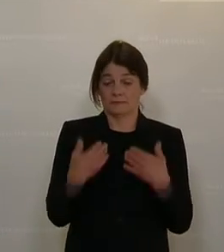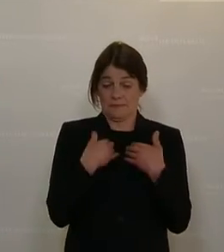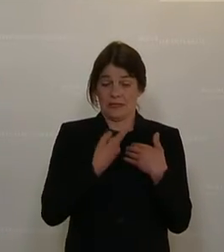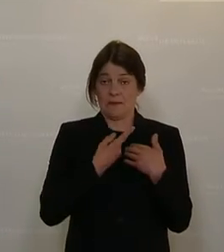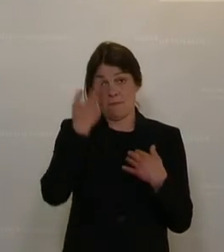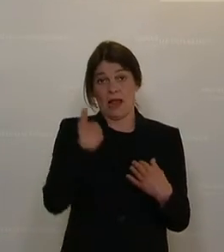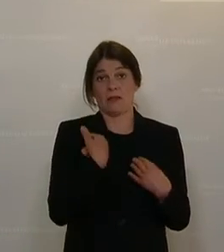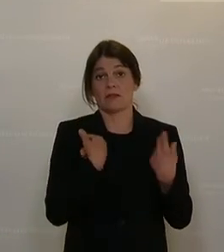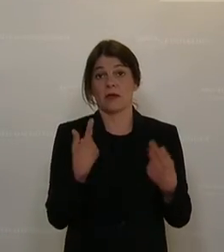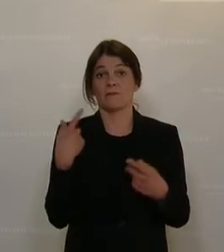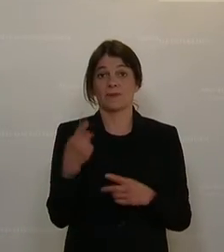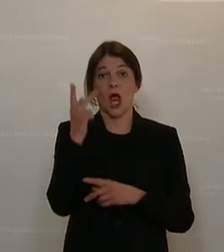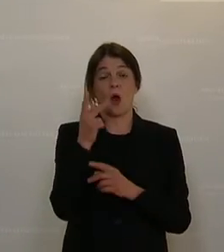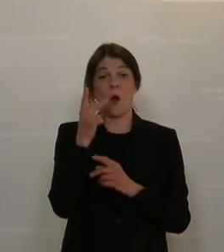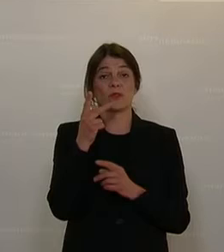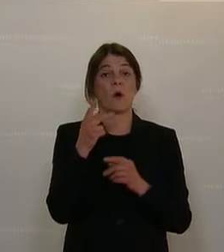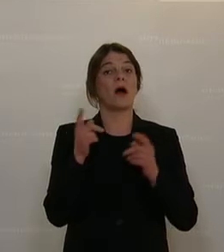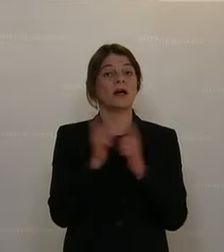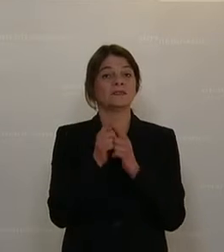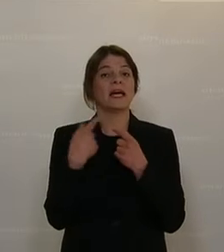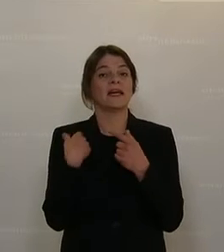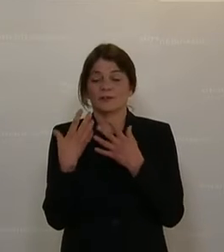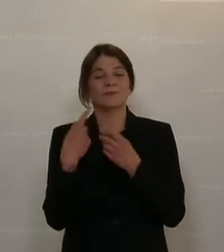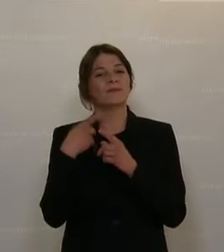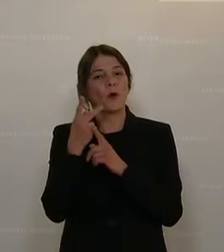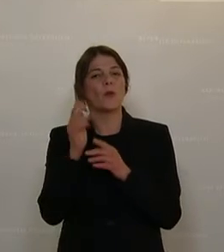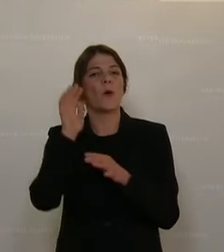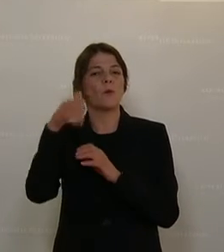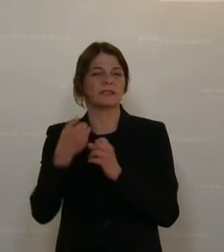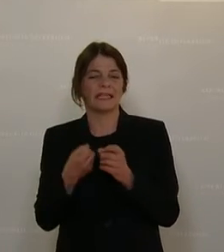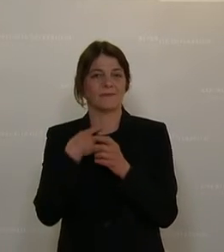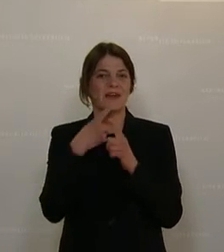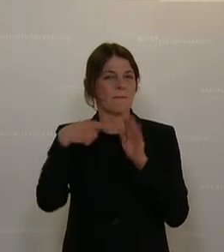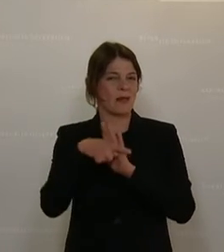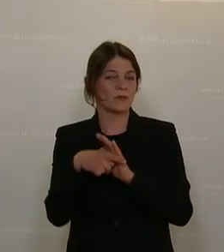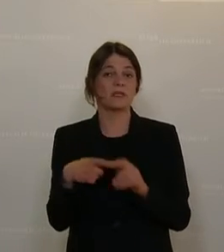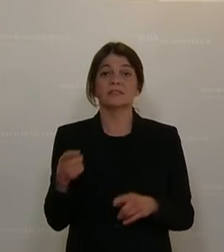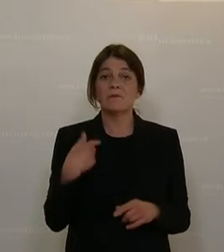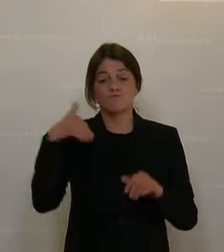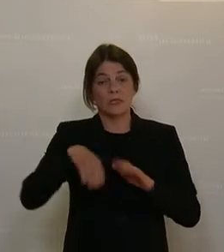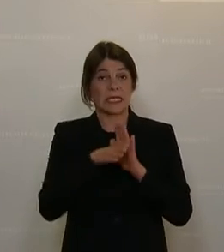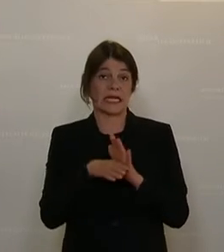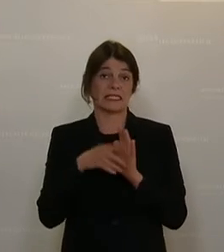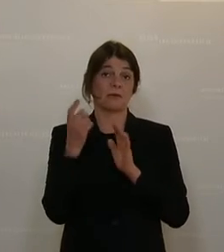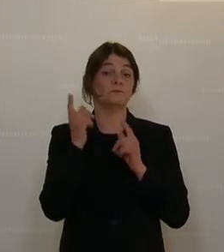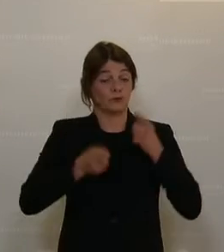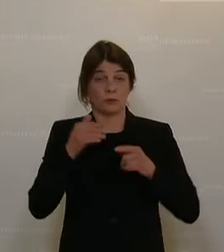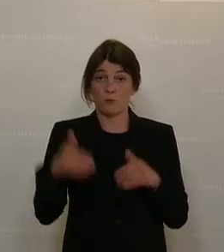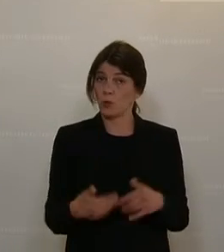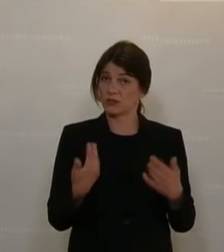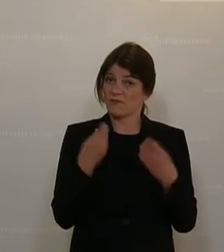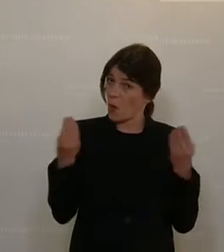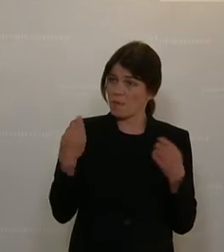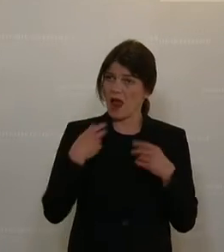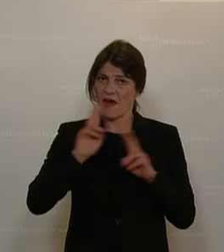ich bin der Meinung, dass die Kontoüberziehung in Österreich gesetzlich geregelt werden muss, determiniert werden muss. Warum? Vielleicht unterscheide ich mich da von den